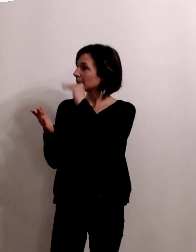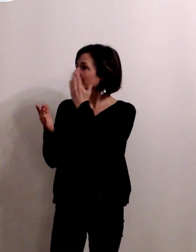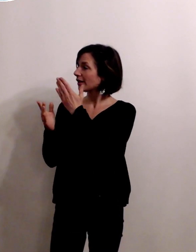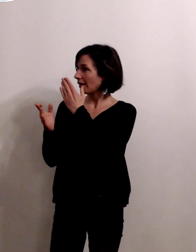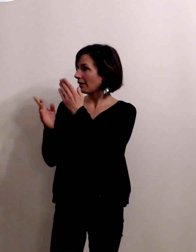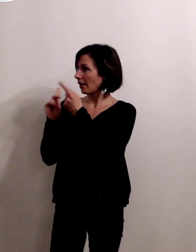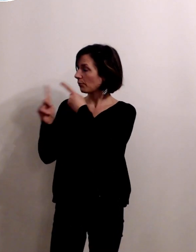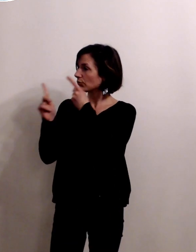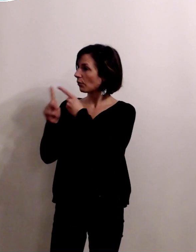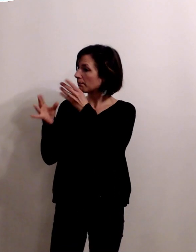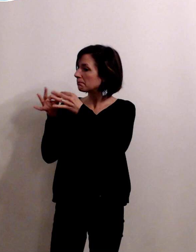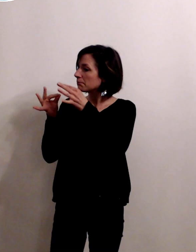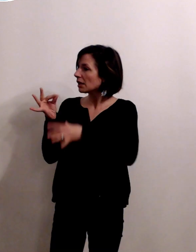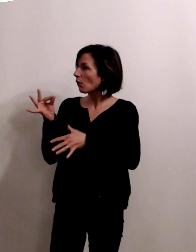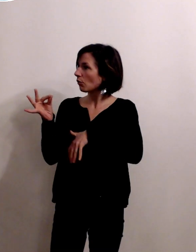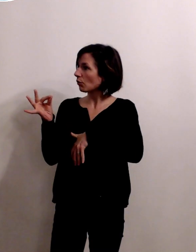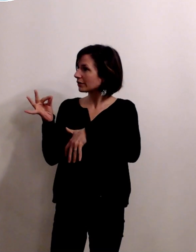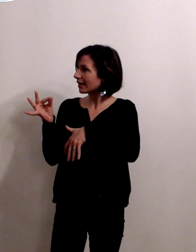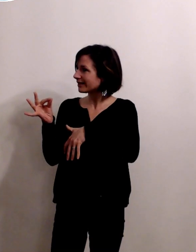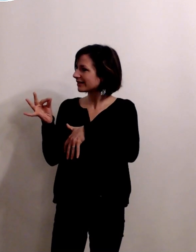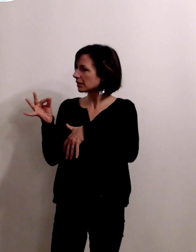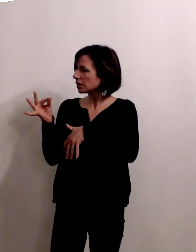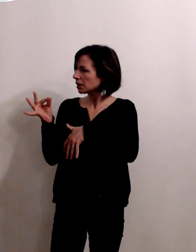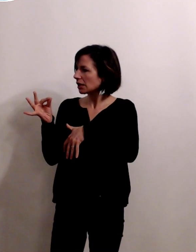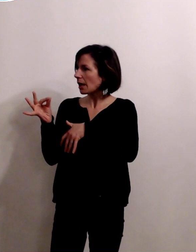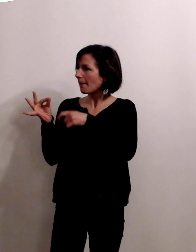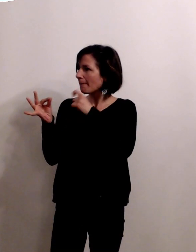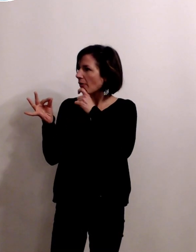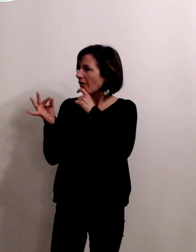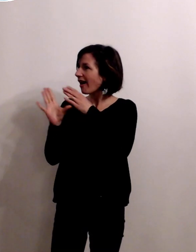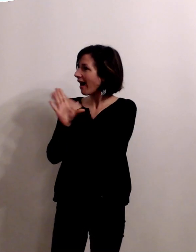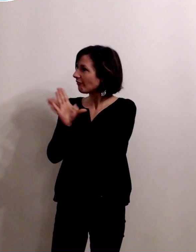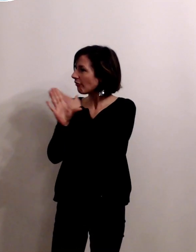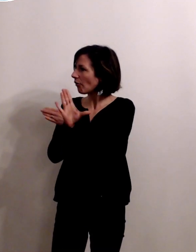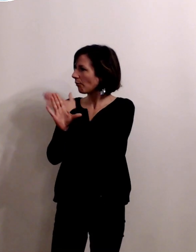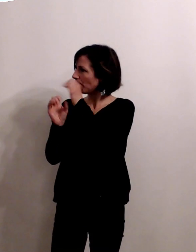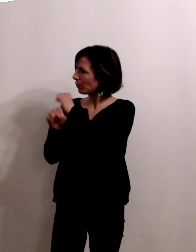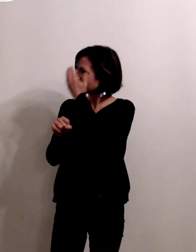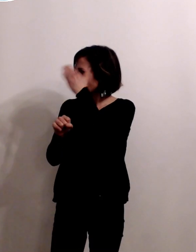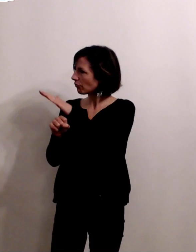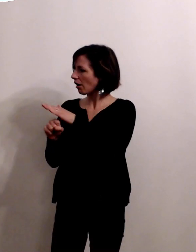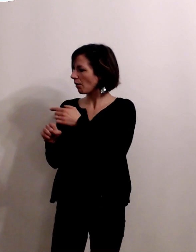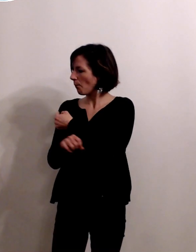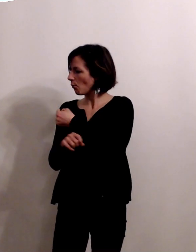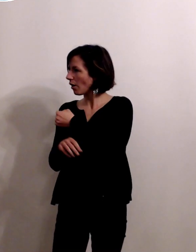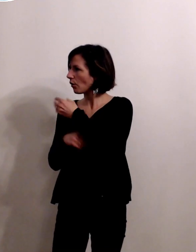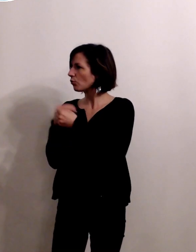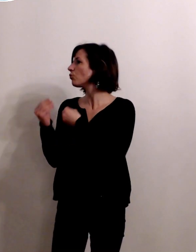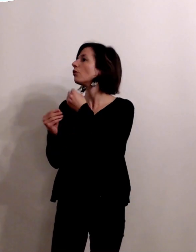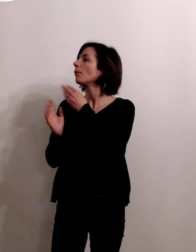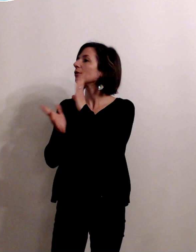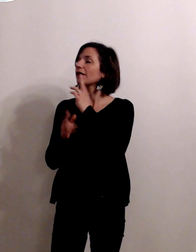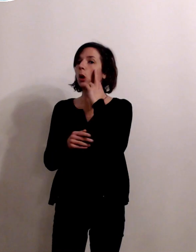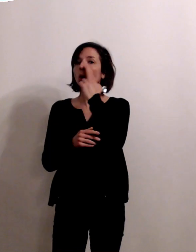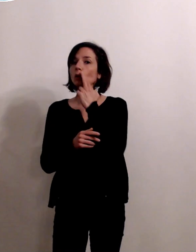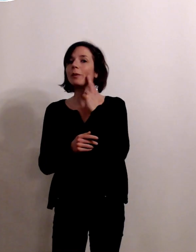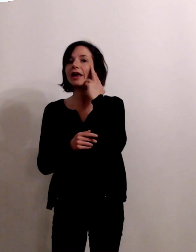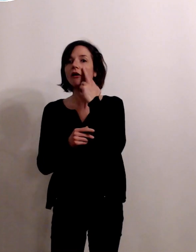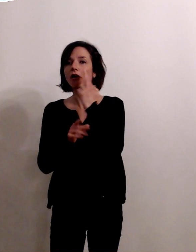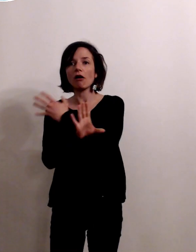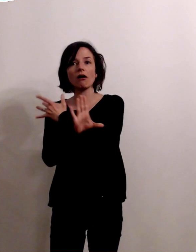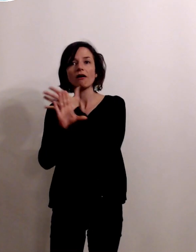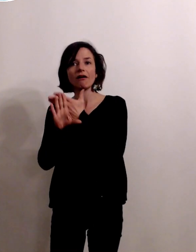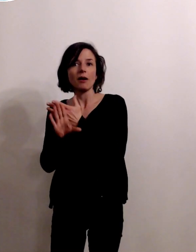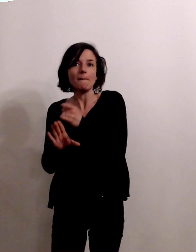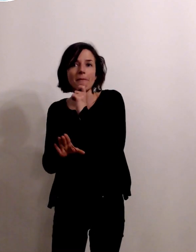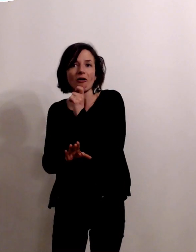grossesse on saura avant la grossesse si on est toxo-moins et si par exemple on n'a pas eu la rubéole la rubéole est quelque chose de gravissime